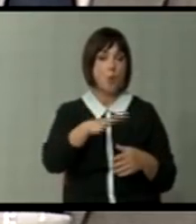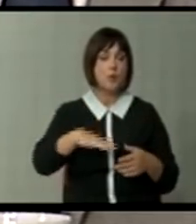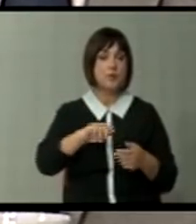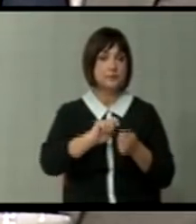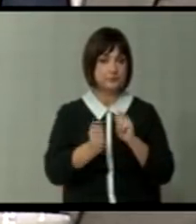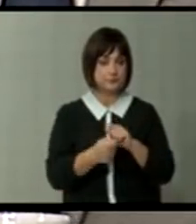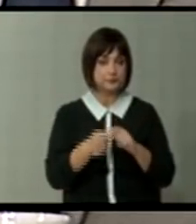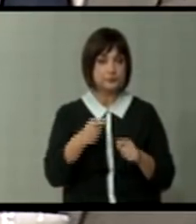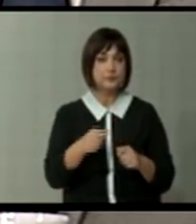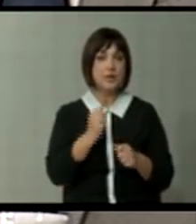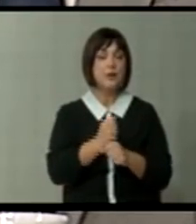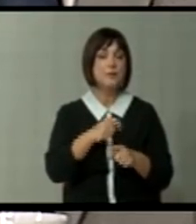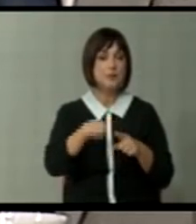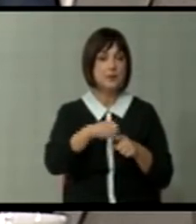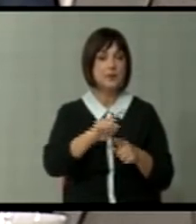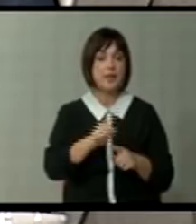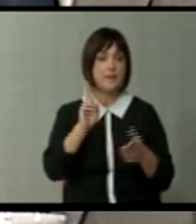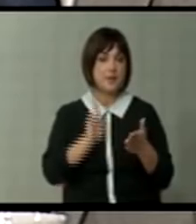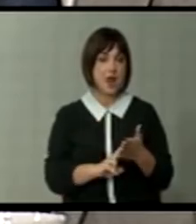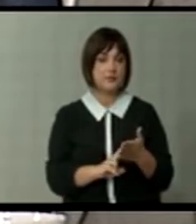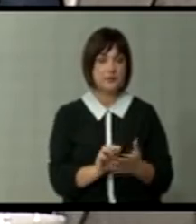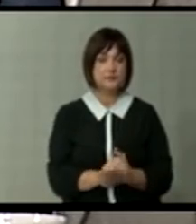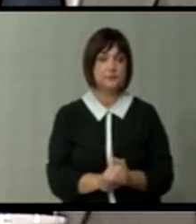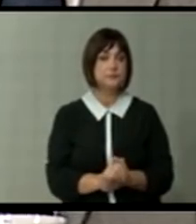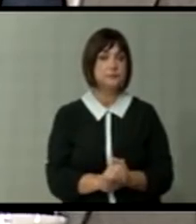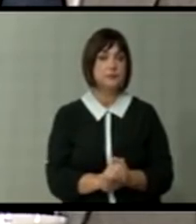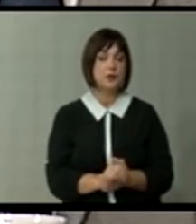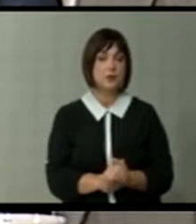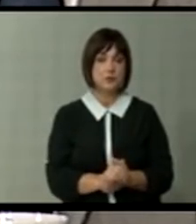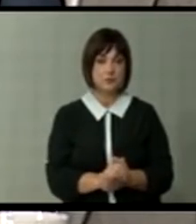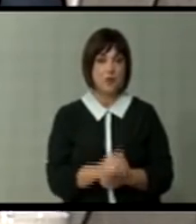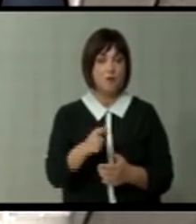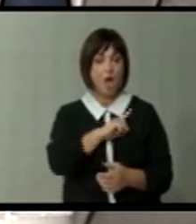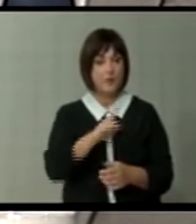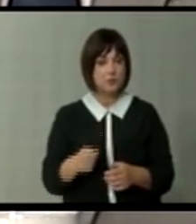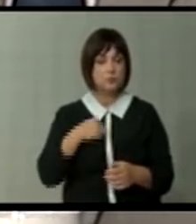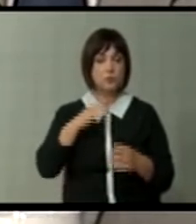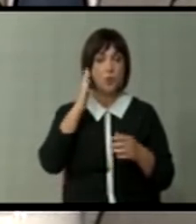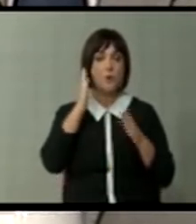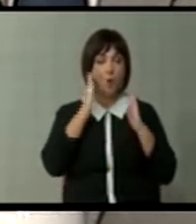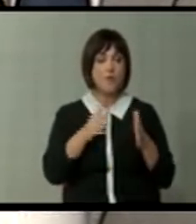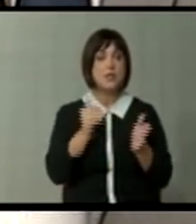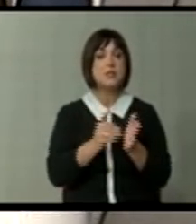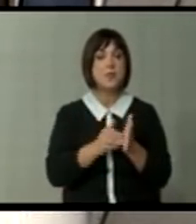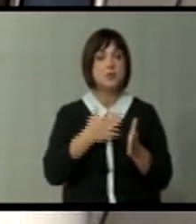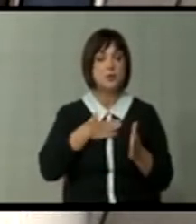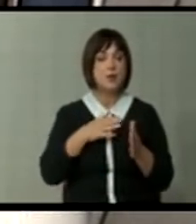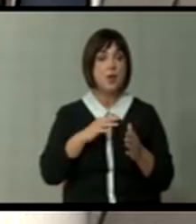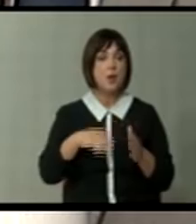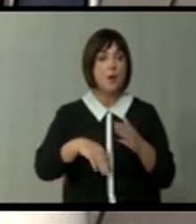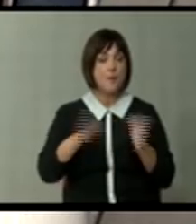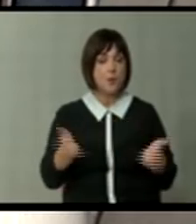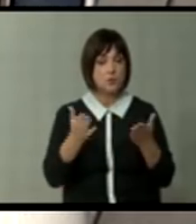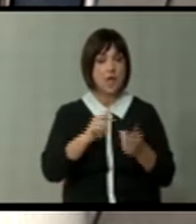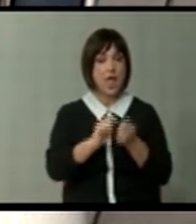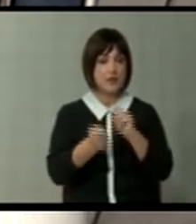и исправање на направените неправди. Во тоа абсолютно сме уверени. Дека требаше да има посилни реформи,